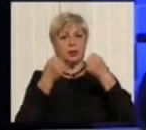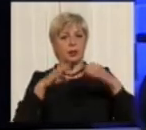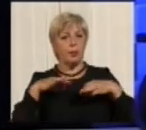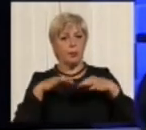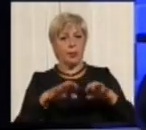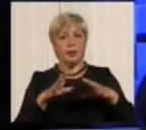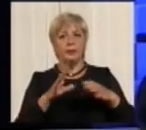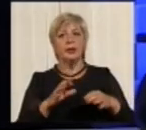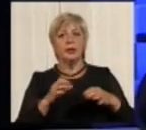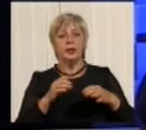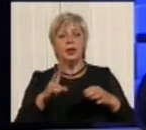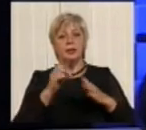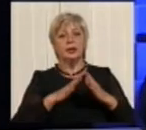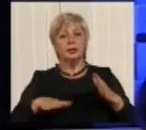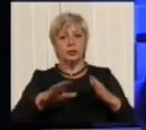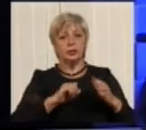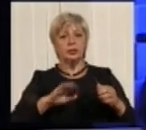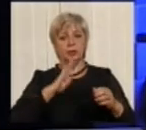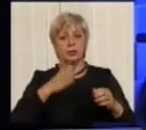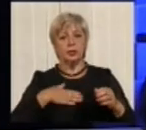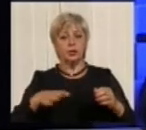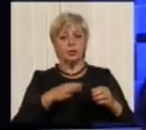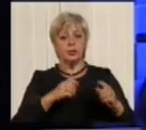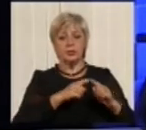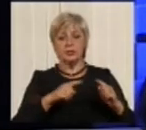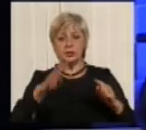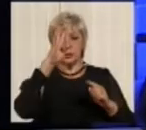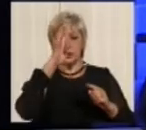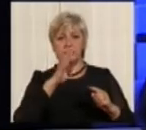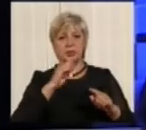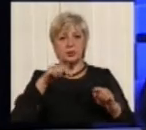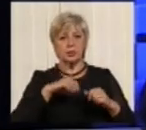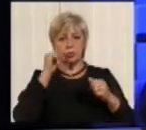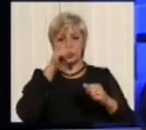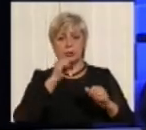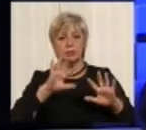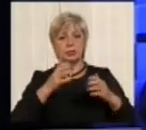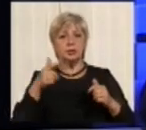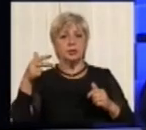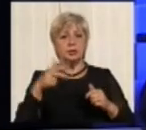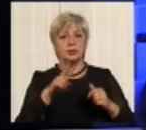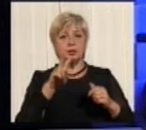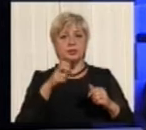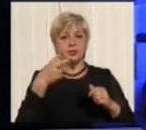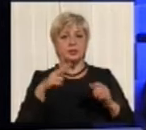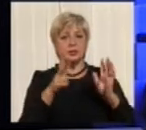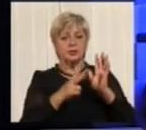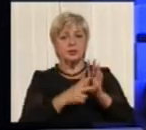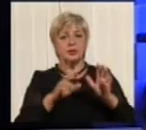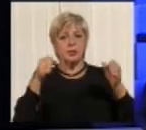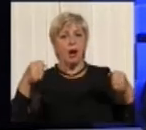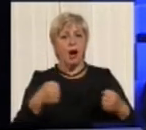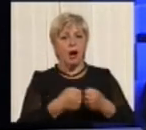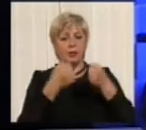«Опендатабот» на території нашої області за 4 місяці цього року сталося 3228 аварій на дорозі.